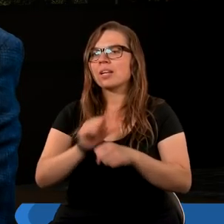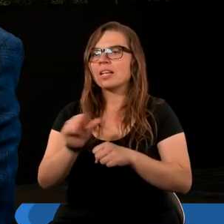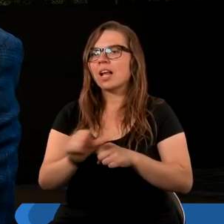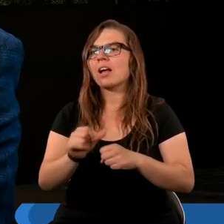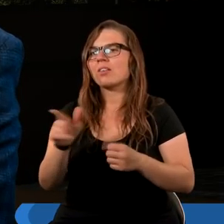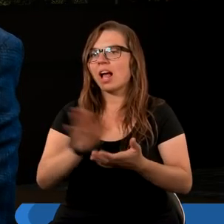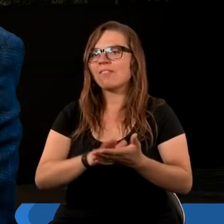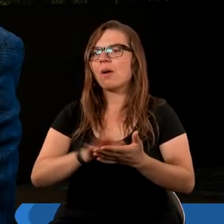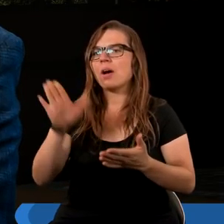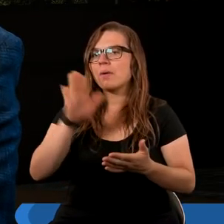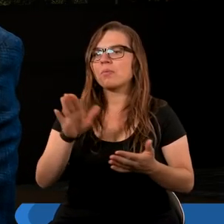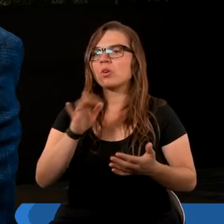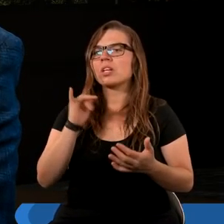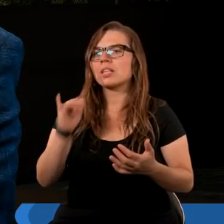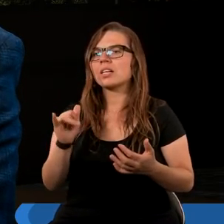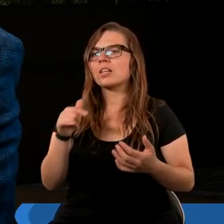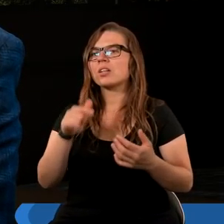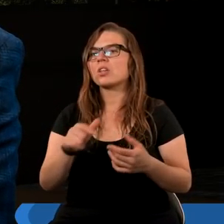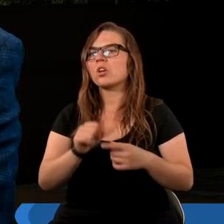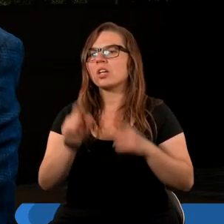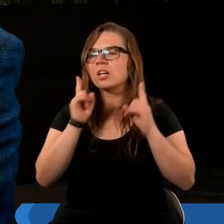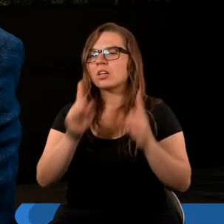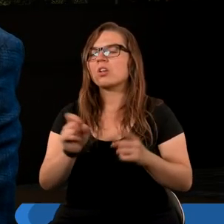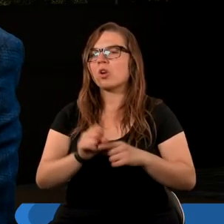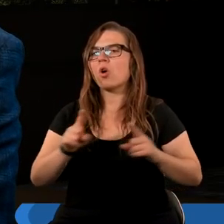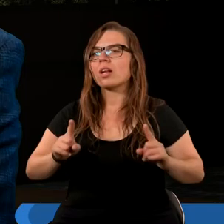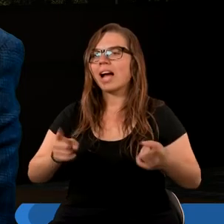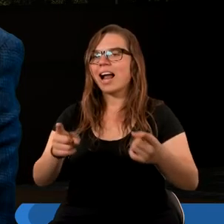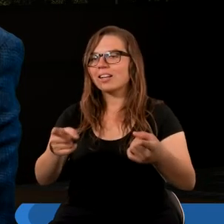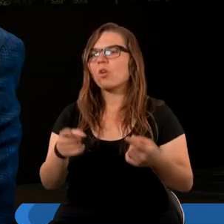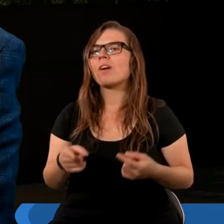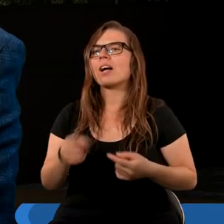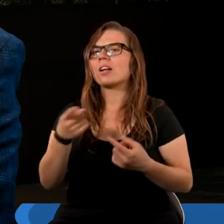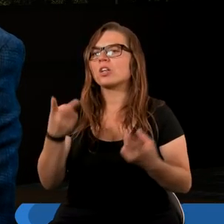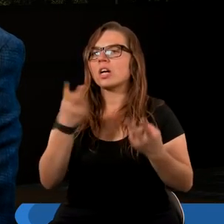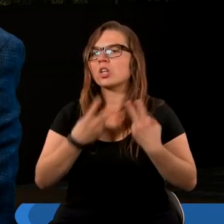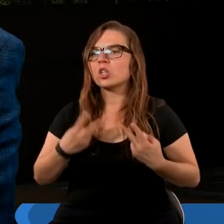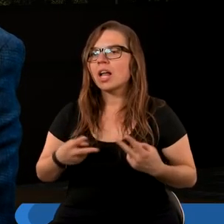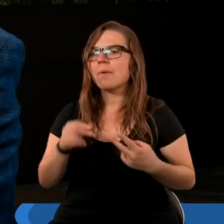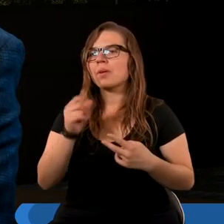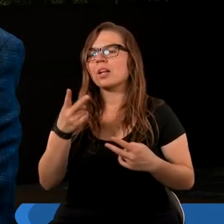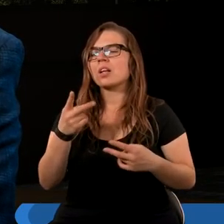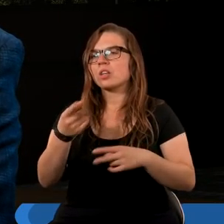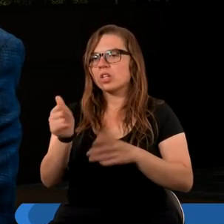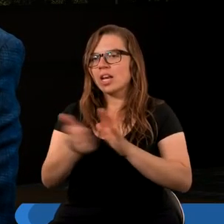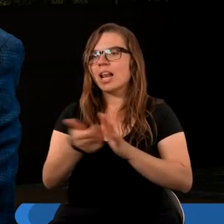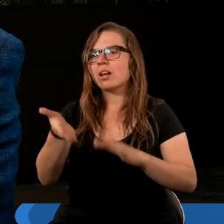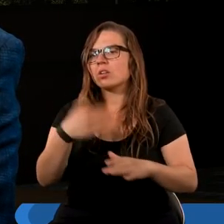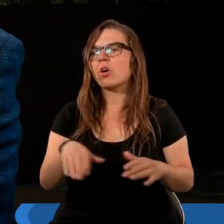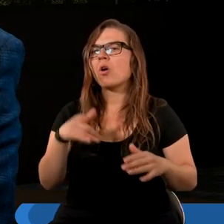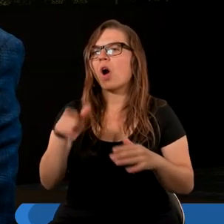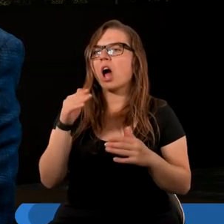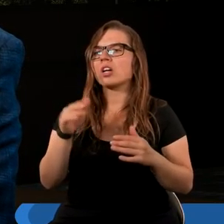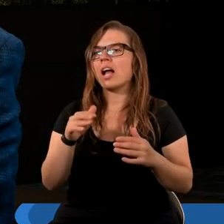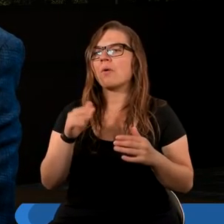na chwałę Bożą i to rzeczywiście było do zrealizowania. Kiedy czytamy jednak ten trzynasty rozdział i